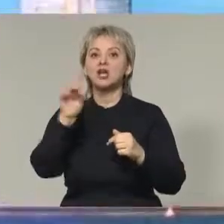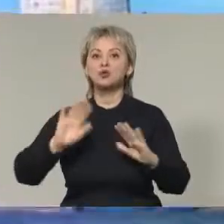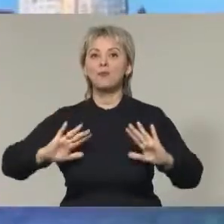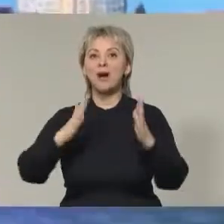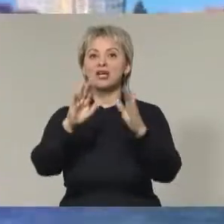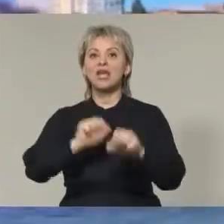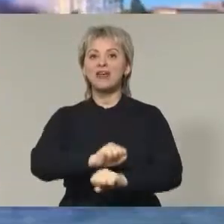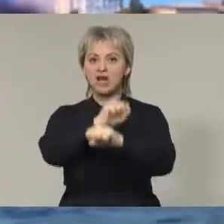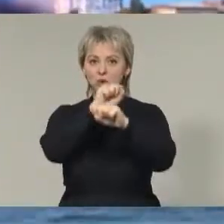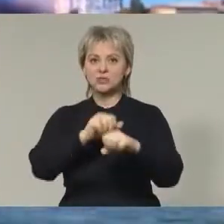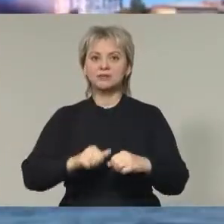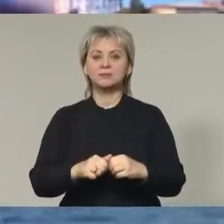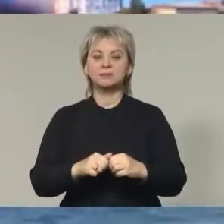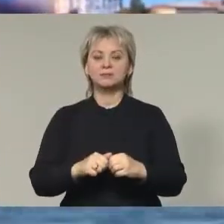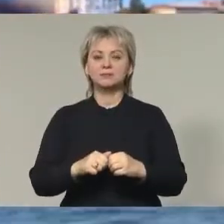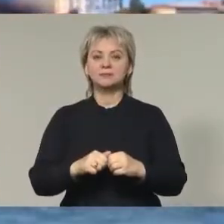парке революции.